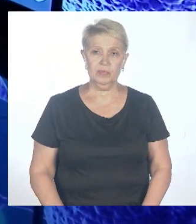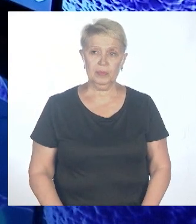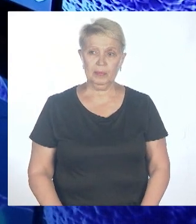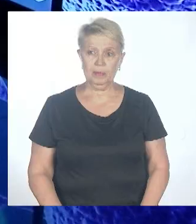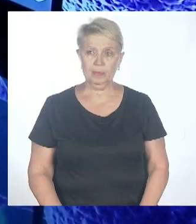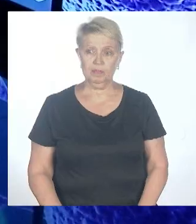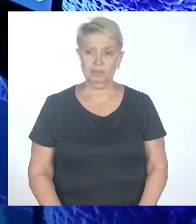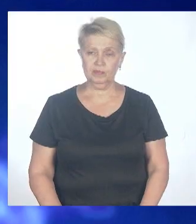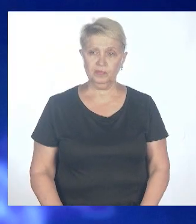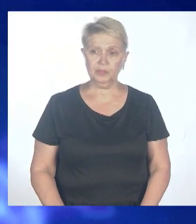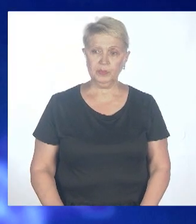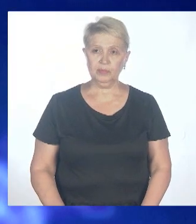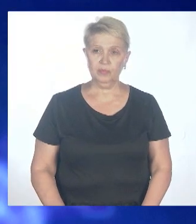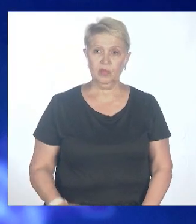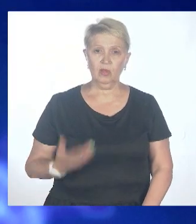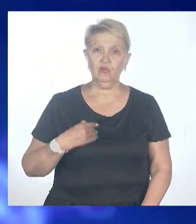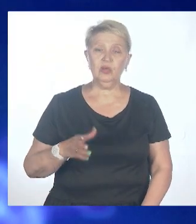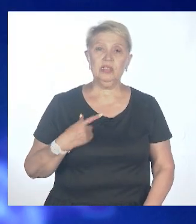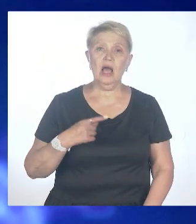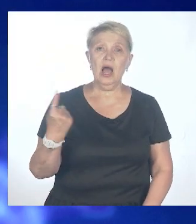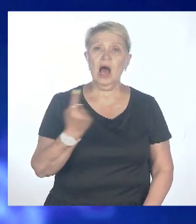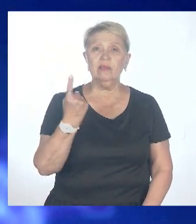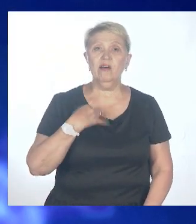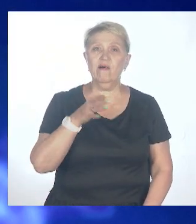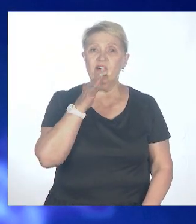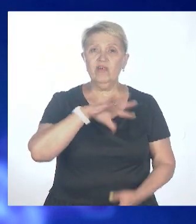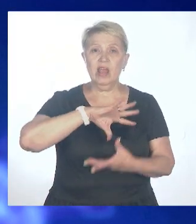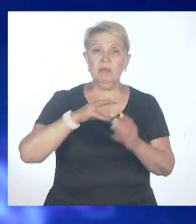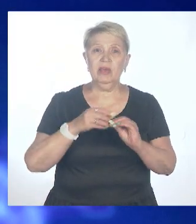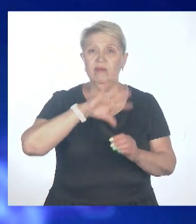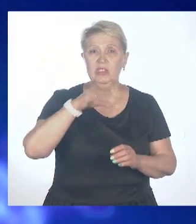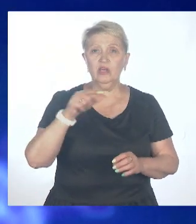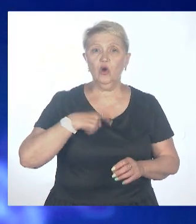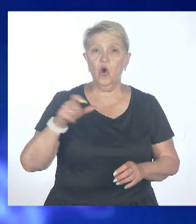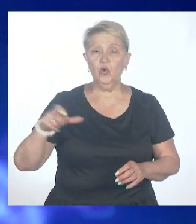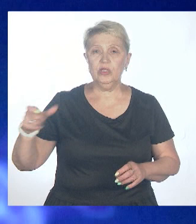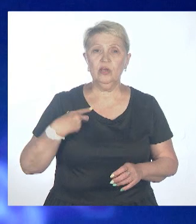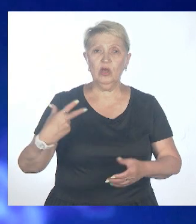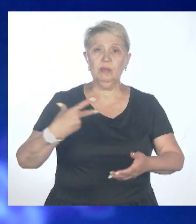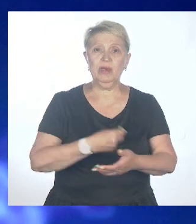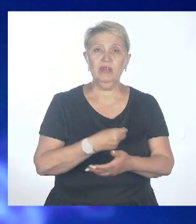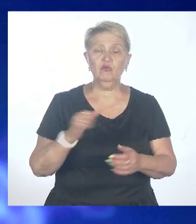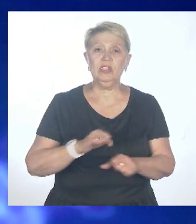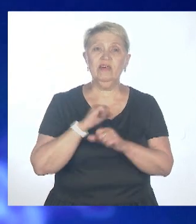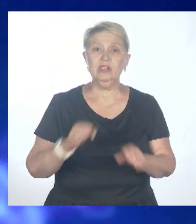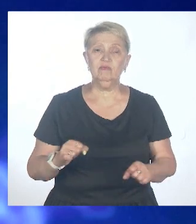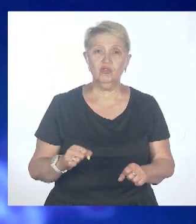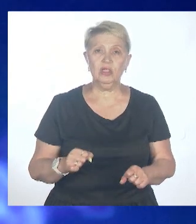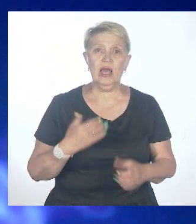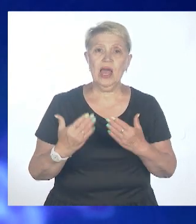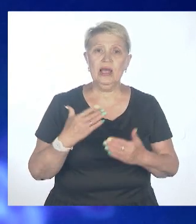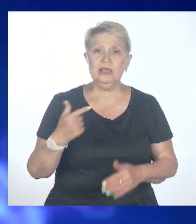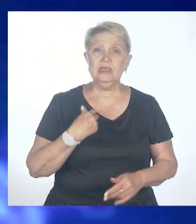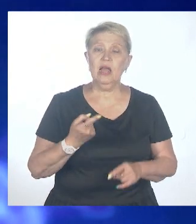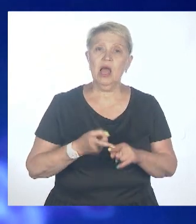понимаете, одновременно привить всех не получится, Но если бы это все-таки было возможно? это невозможно было даже с натуральной оспой, если мы вспомним вот эту